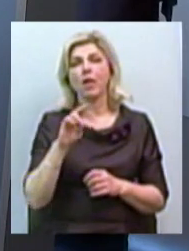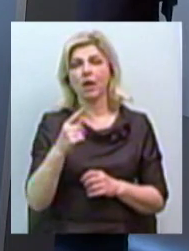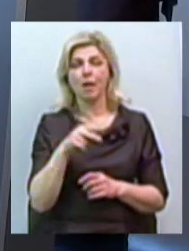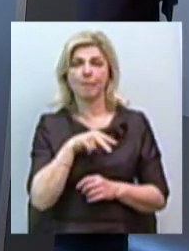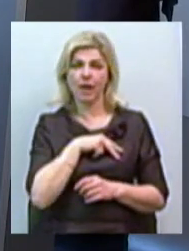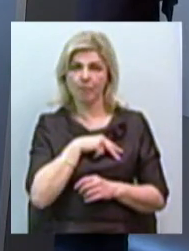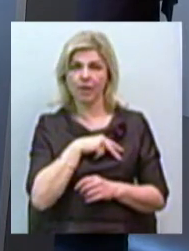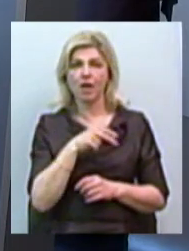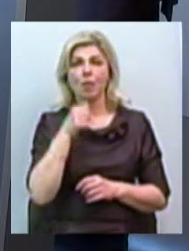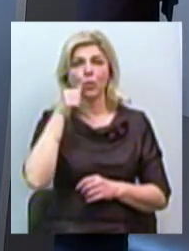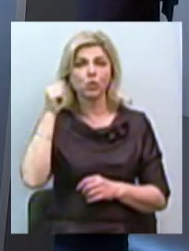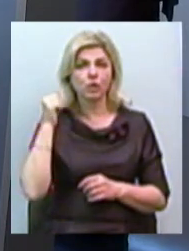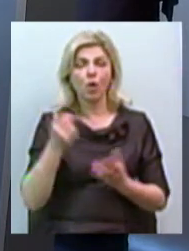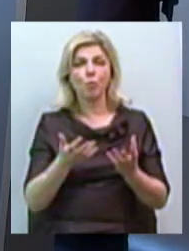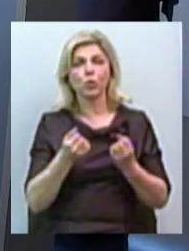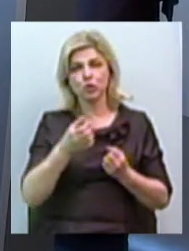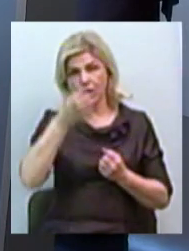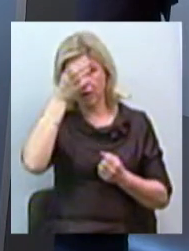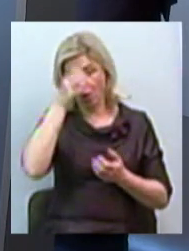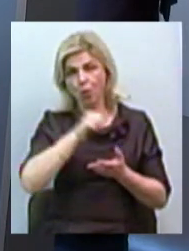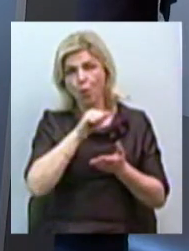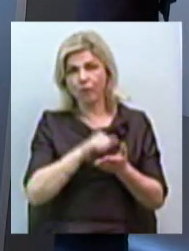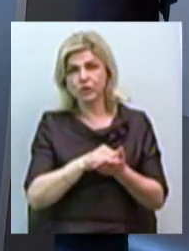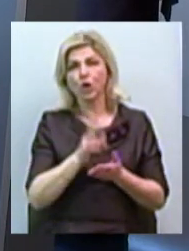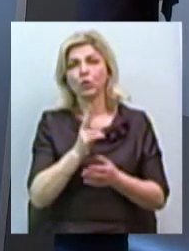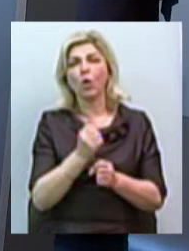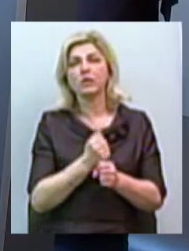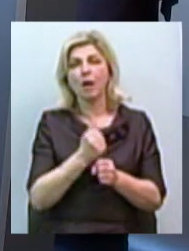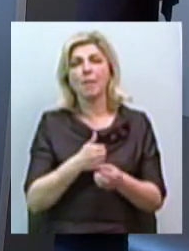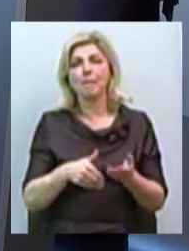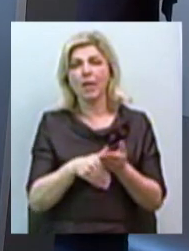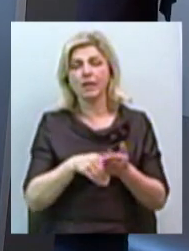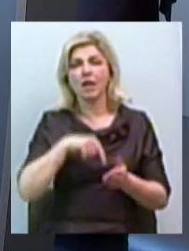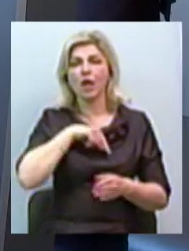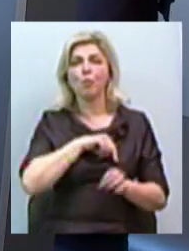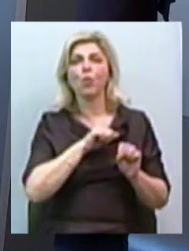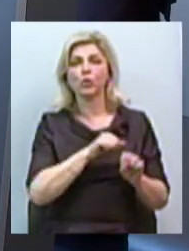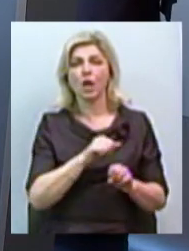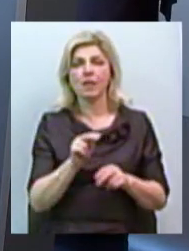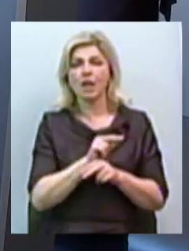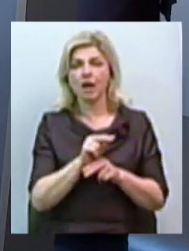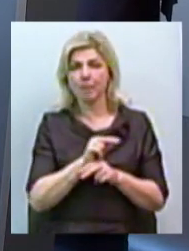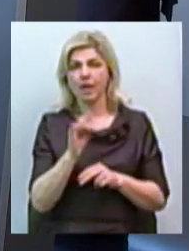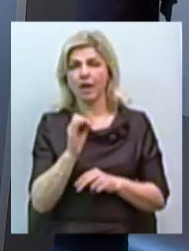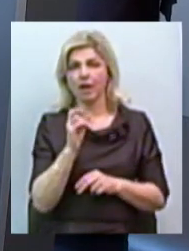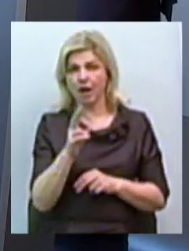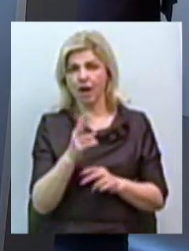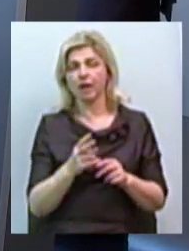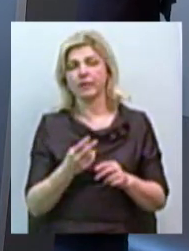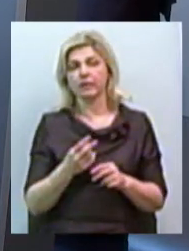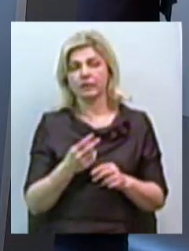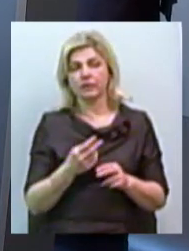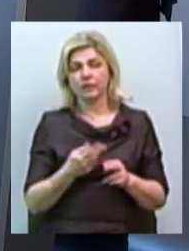отримали науковці, які розробили метод імунотерапії рака. Це також разновидності химиотерапії.